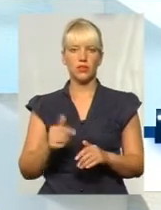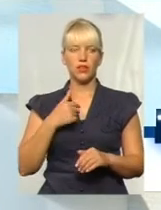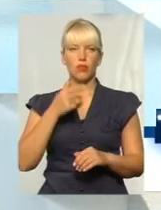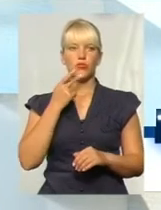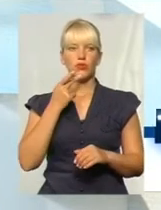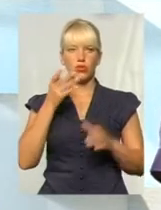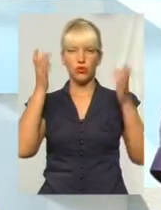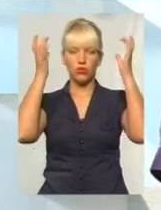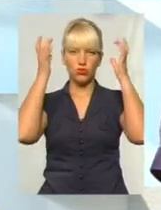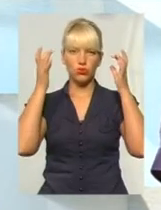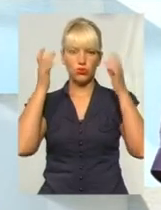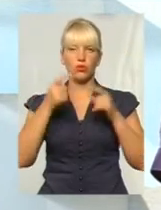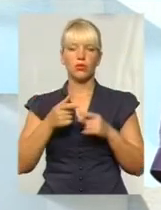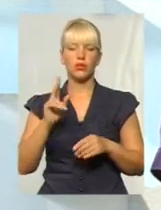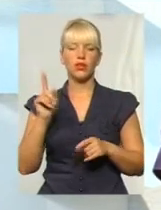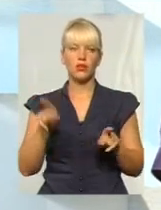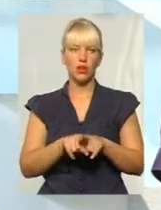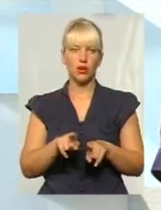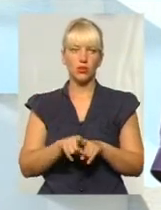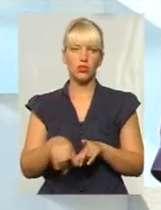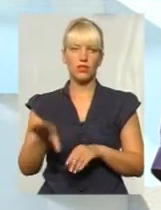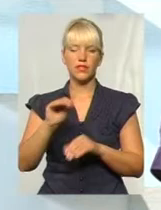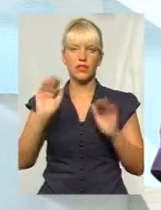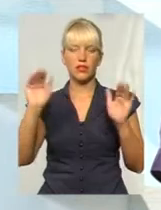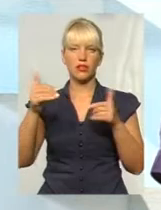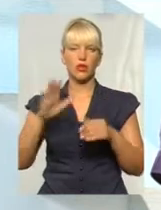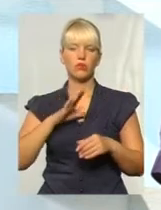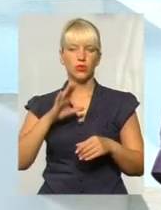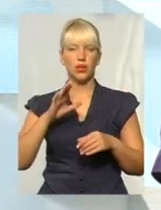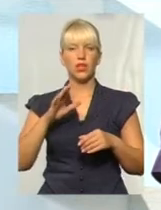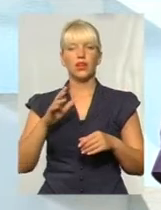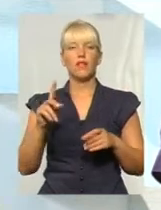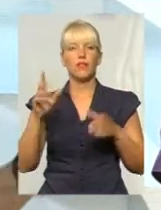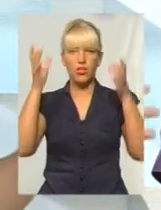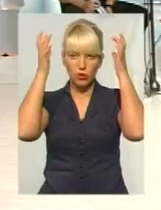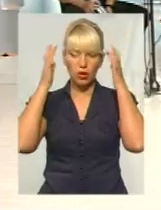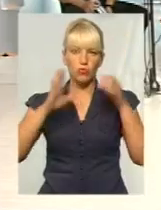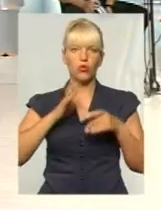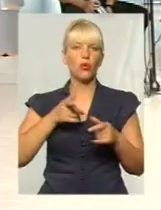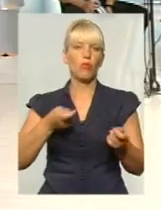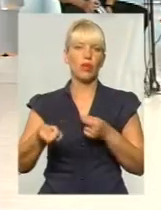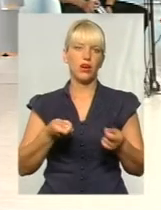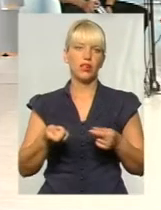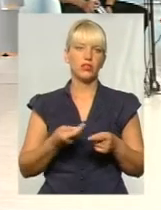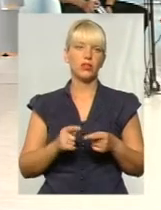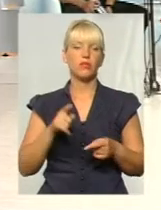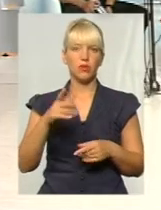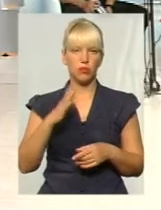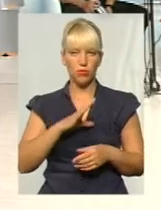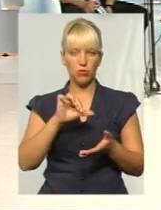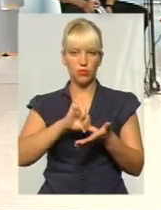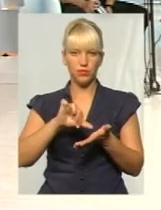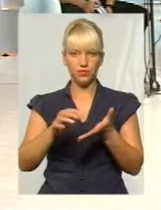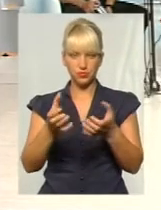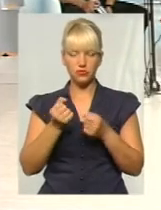їжу в шоломі, також всіх закликаю їздити в шоломі, бути вбережними. А пані Катерина, ви були учасниці акції? Так, я